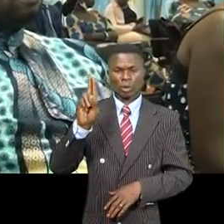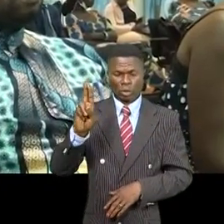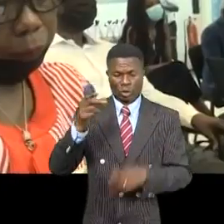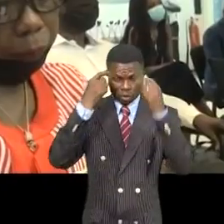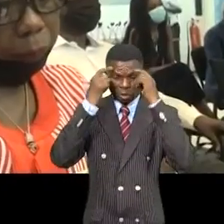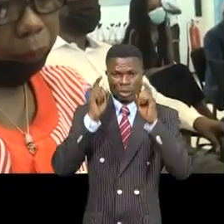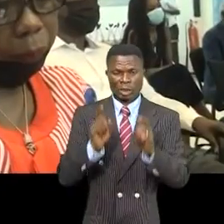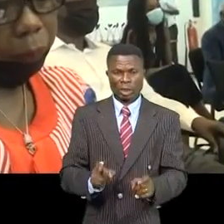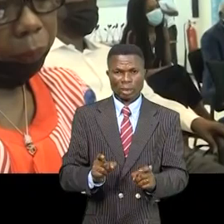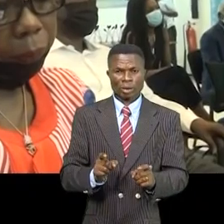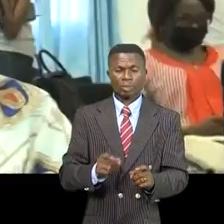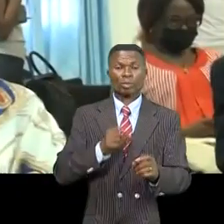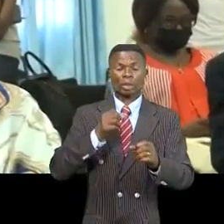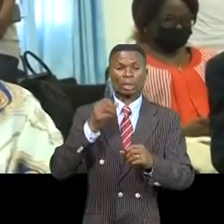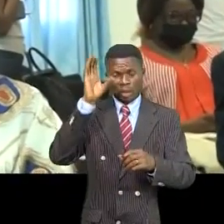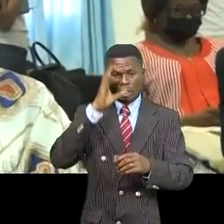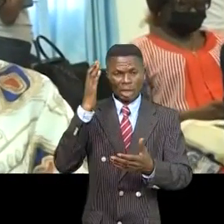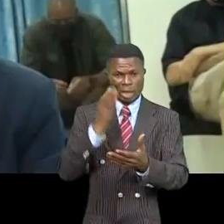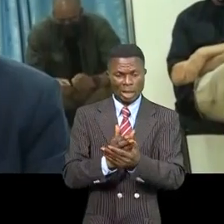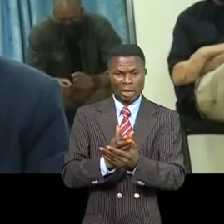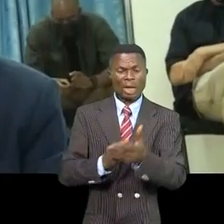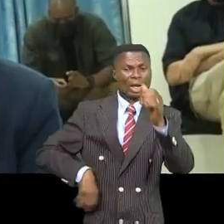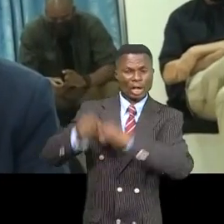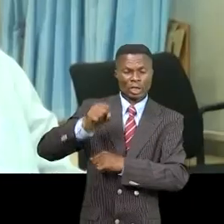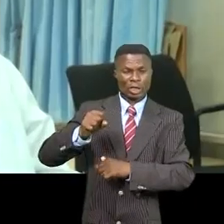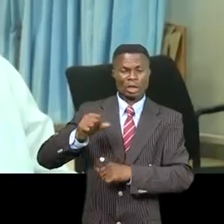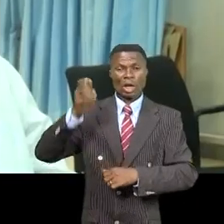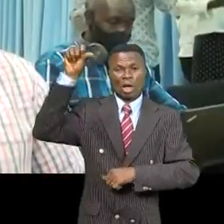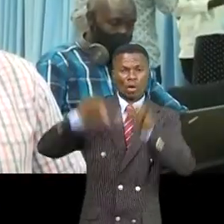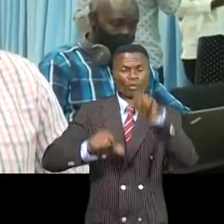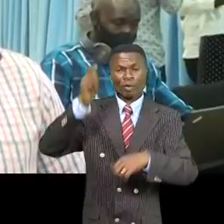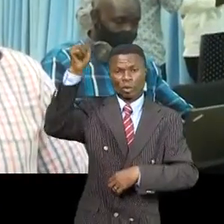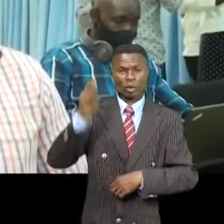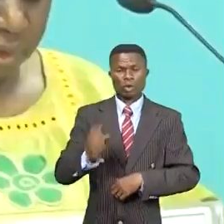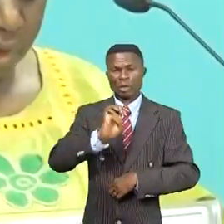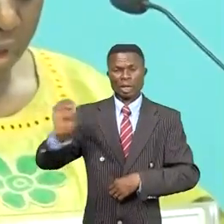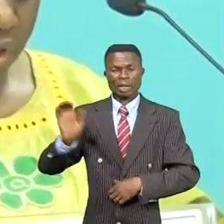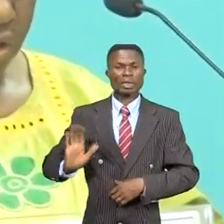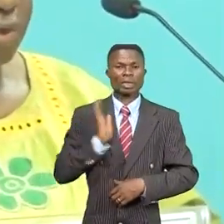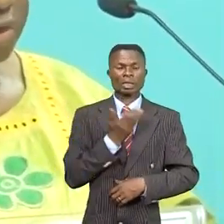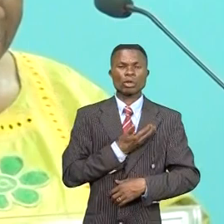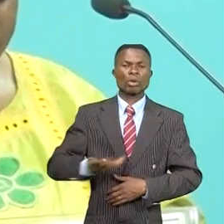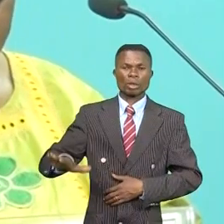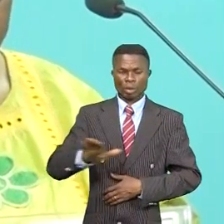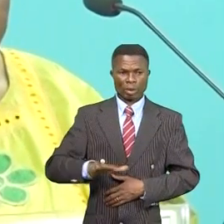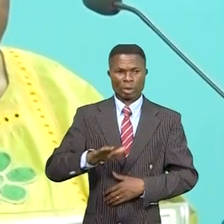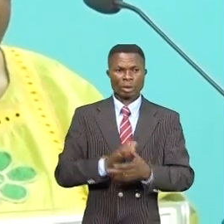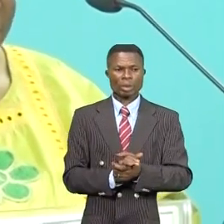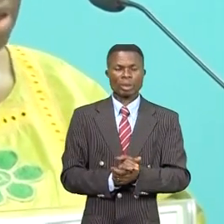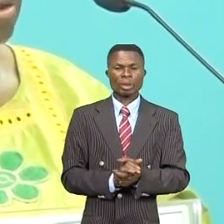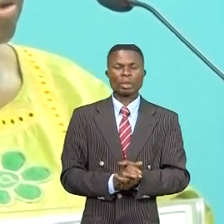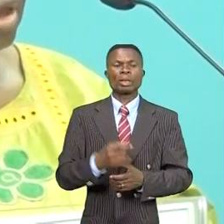détermination de combattre les forces négatives dans la partie est du pays. Notre action